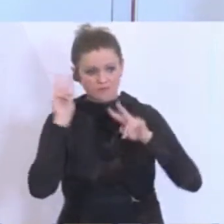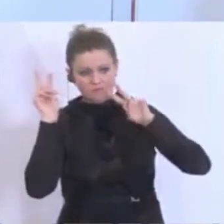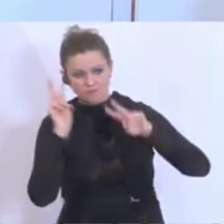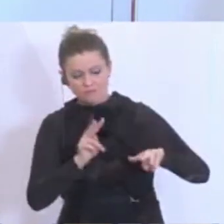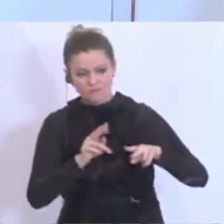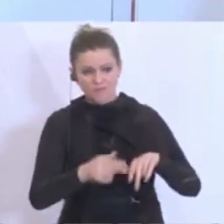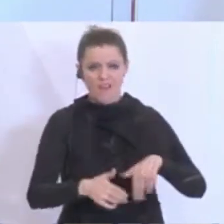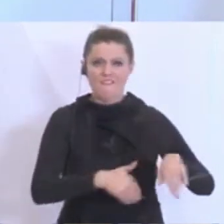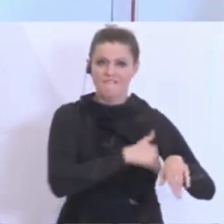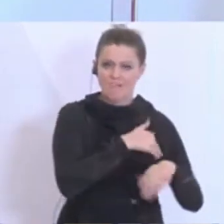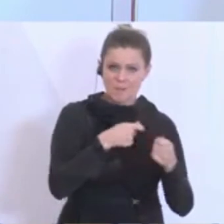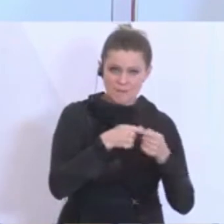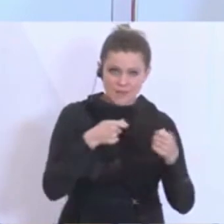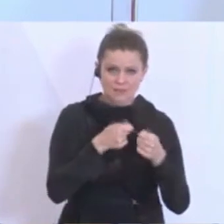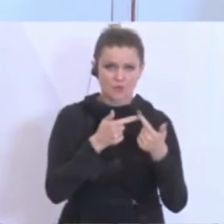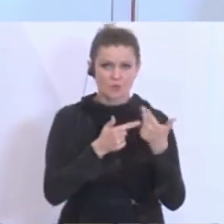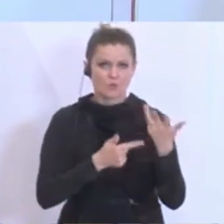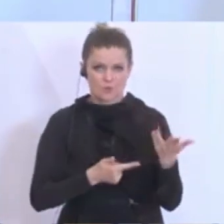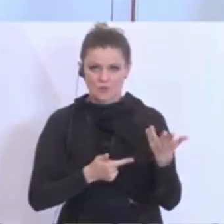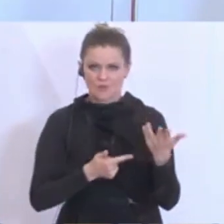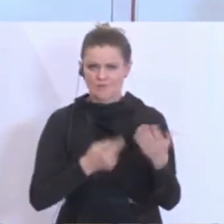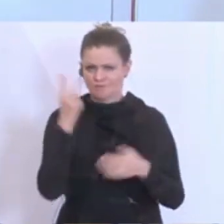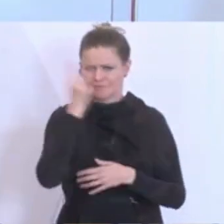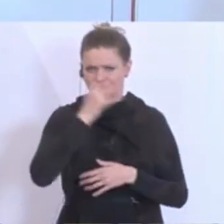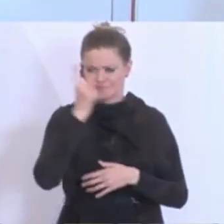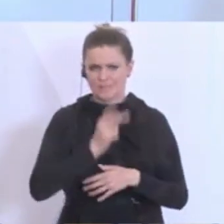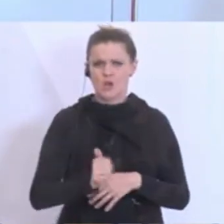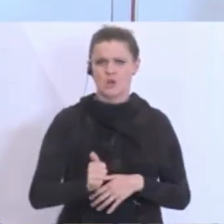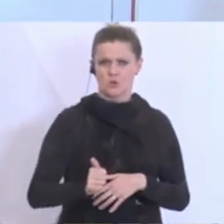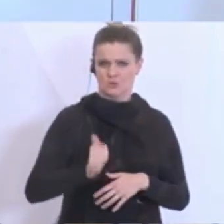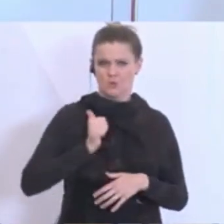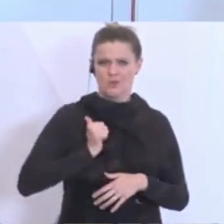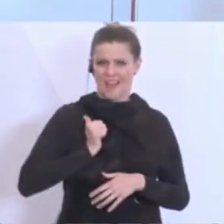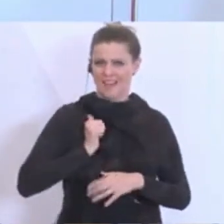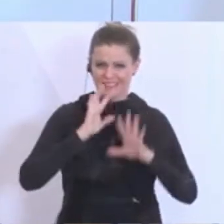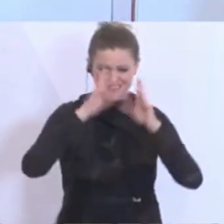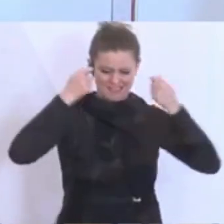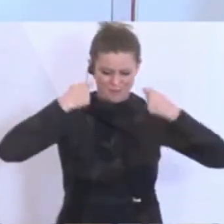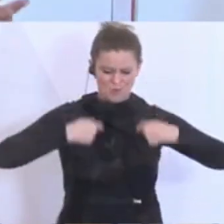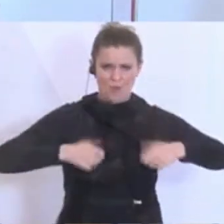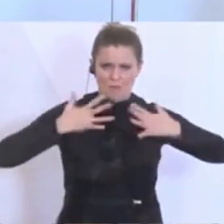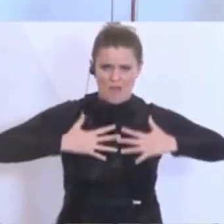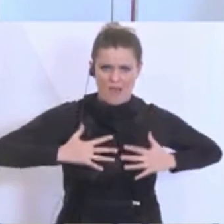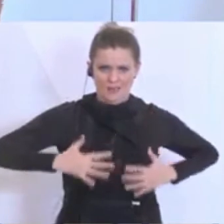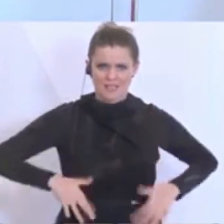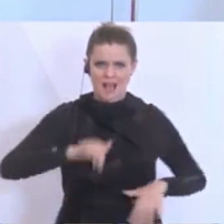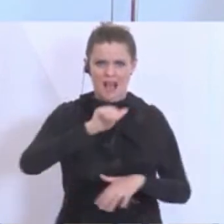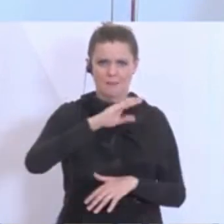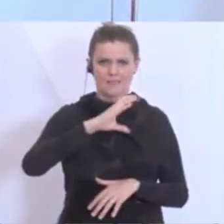Fieber gemessen wird, da sind selbstverständlich die Soldaten auch im Gesamtkörperanzug. Wenn unsere ABC